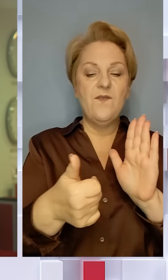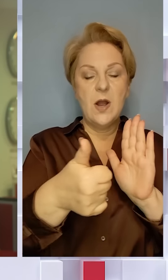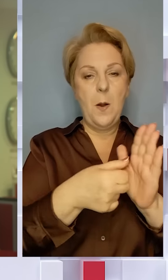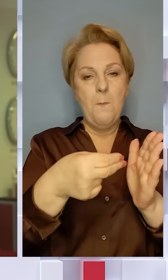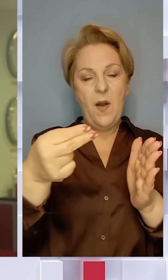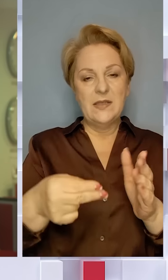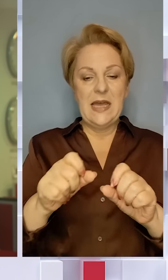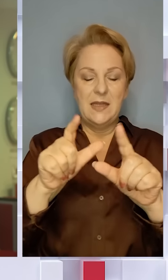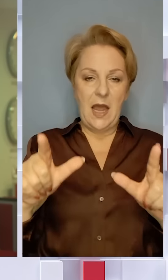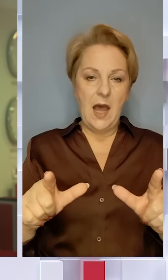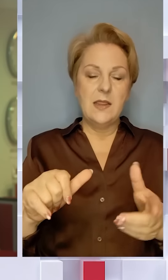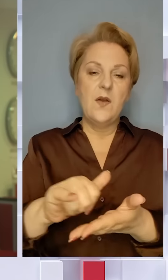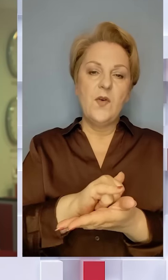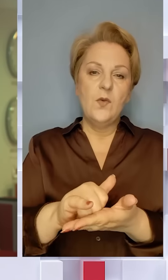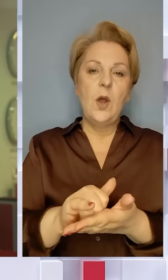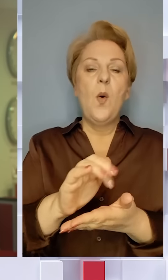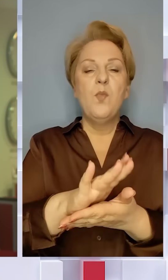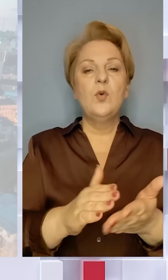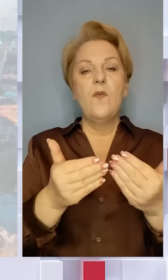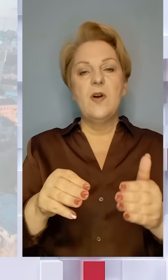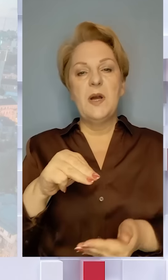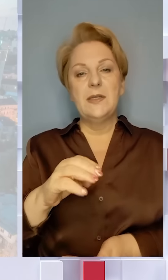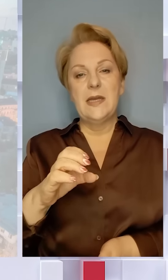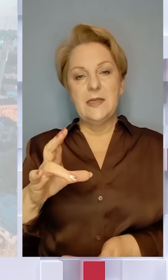на канал. А я тим часом продовжую випуск ТСН.